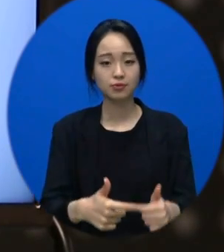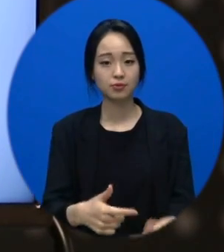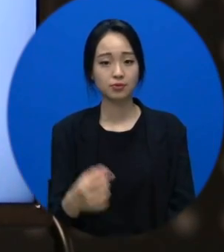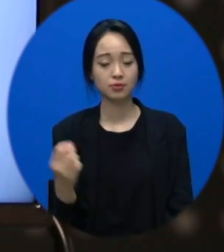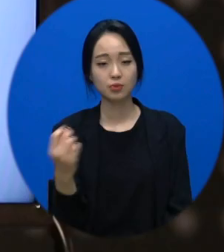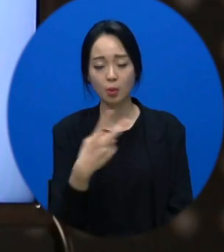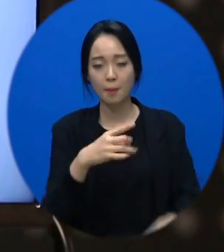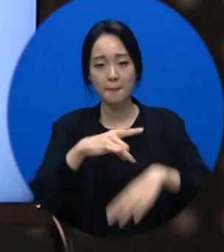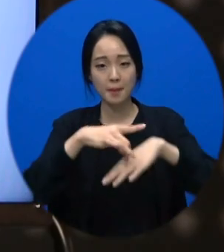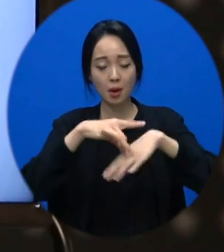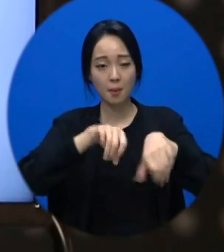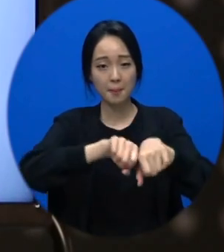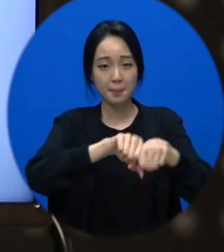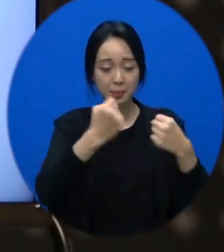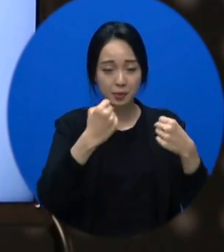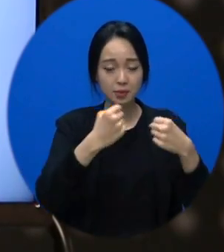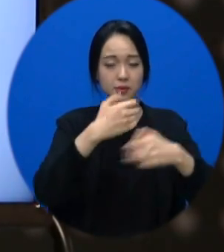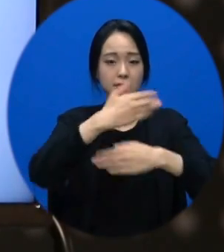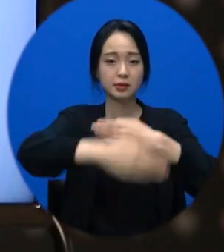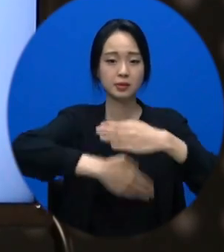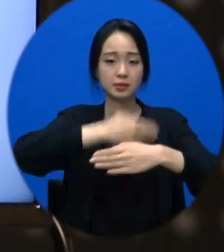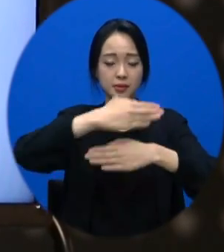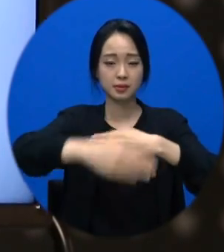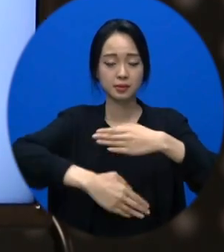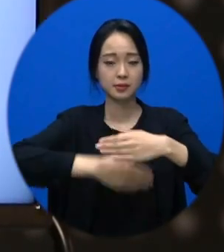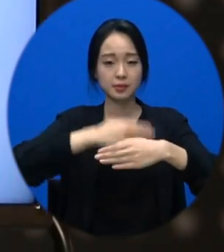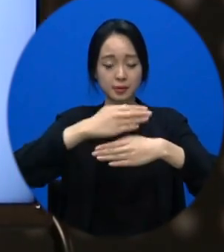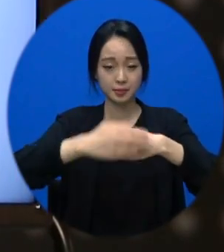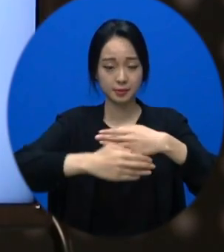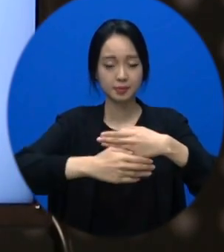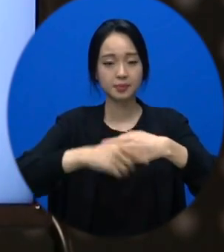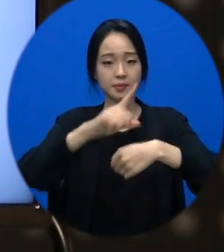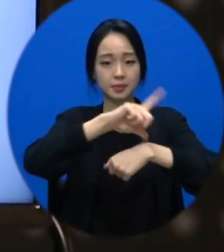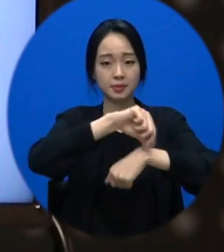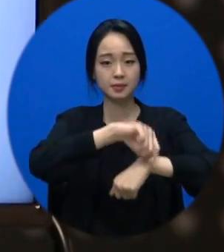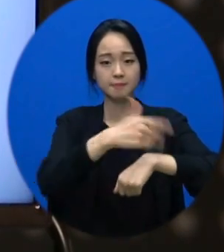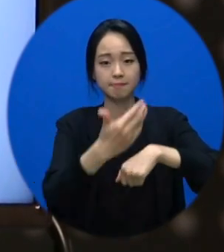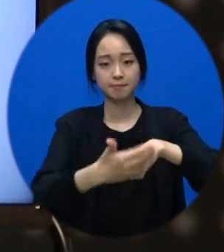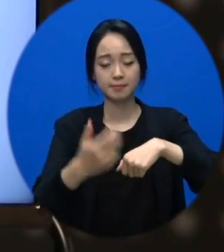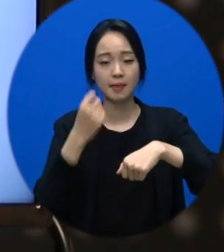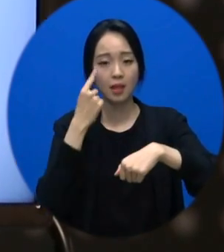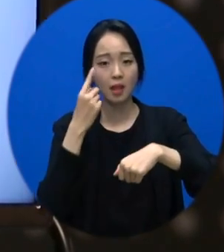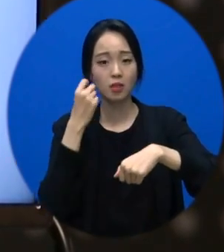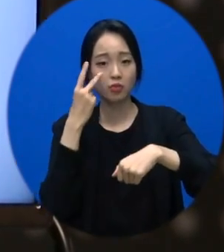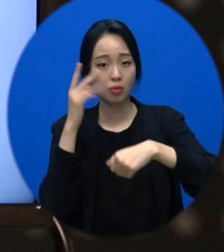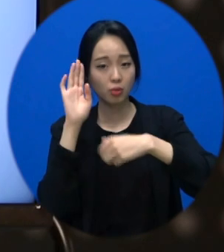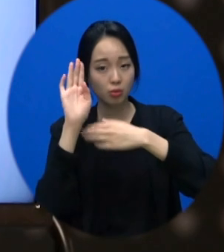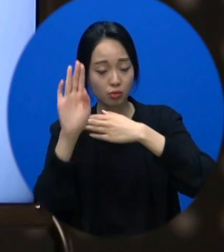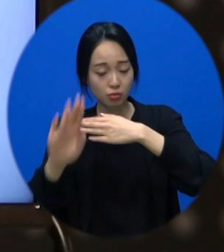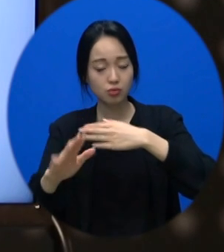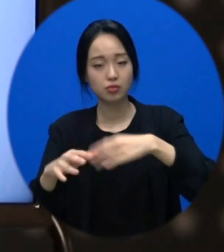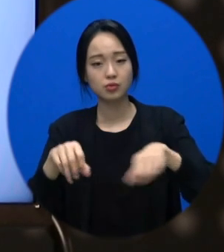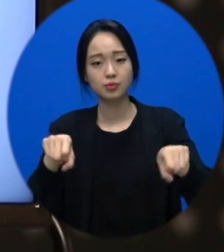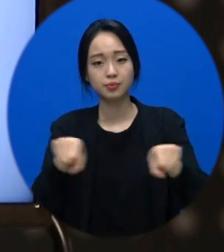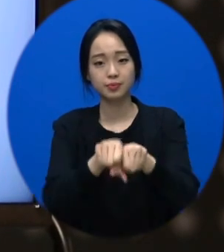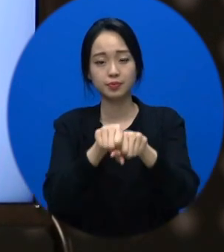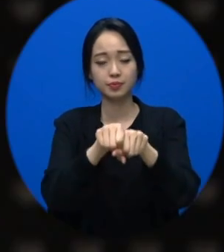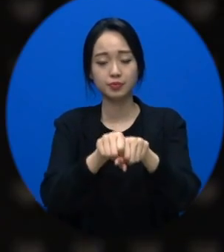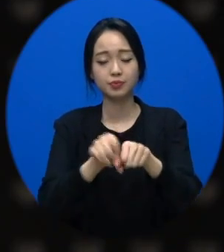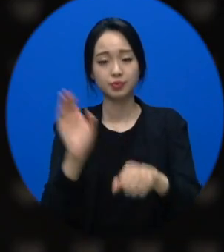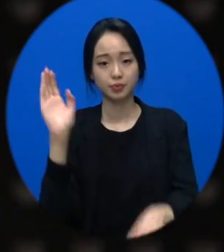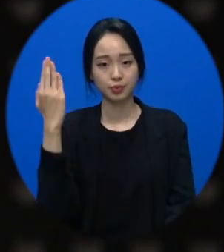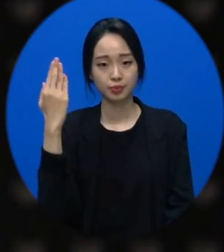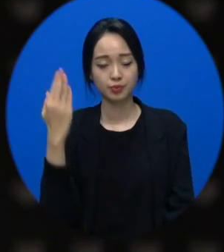부러졌어요. 네. 그리고 깁스를 했어요. 그러면 이 골절이 다시 붙는데도 한 달에서 두 달이라는 시간이 걸립니다.